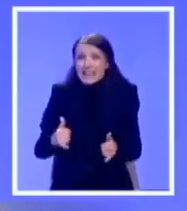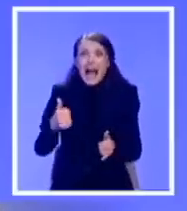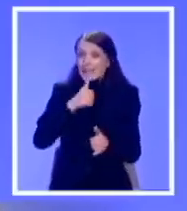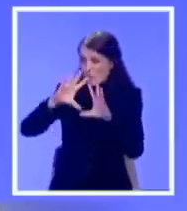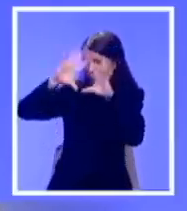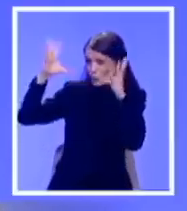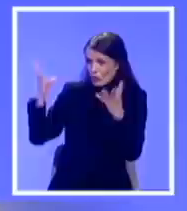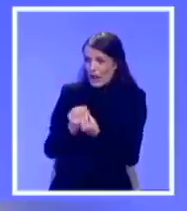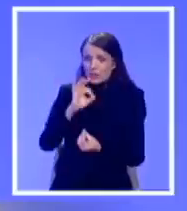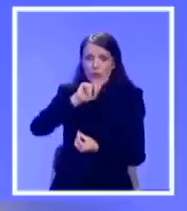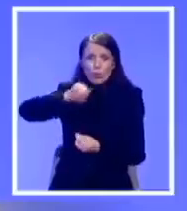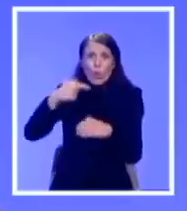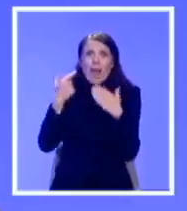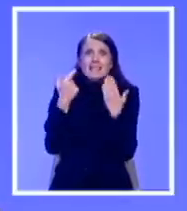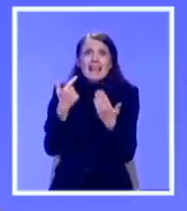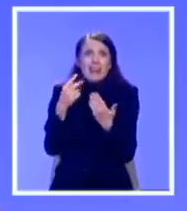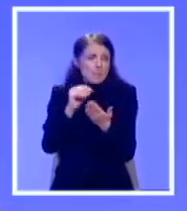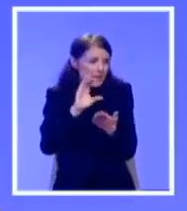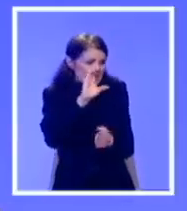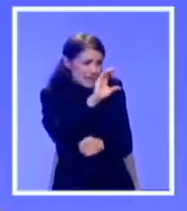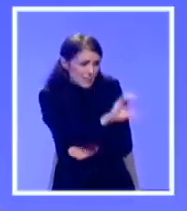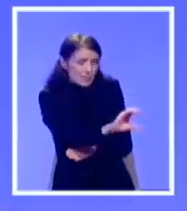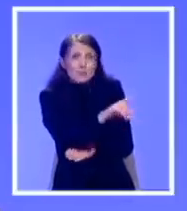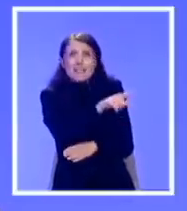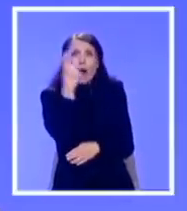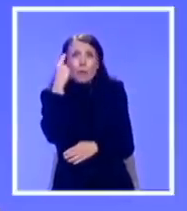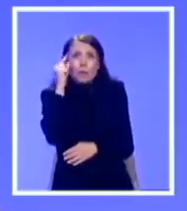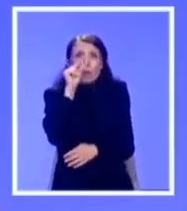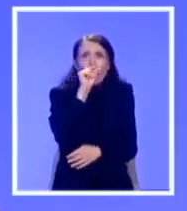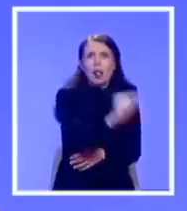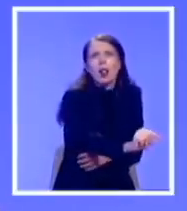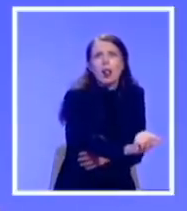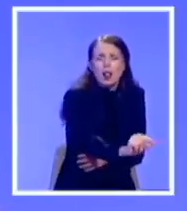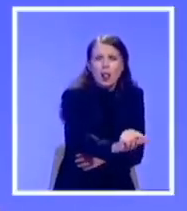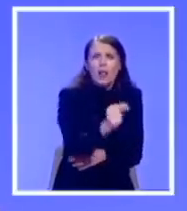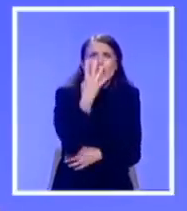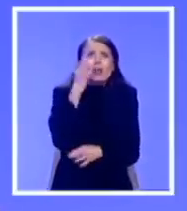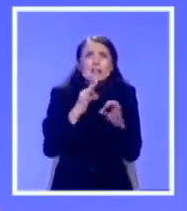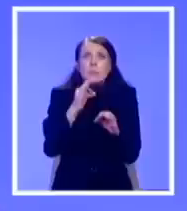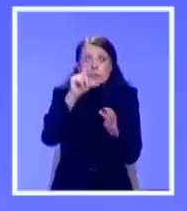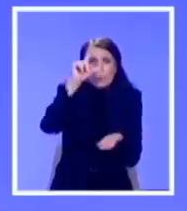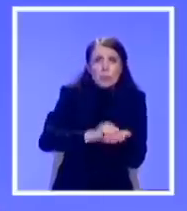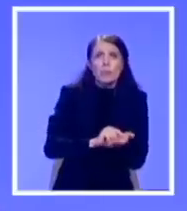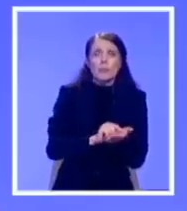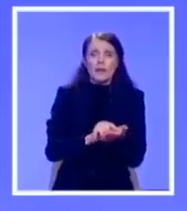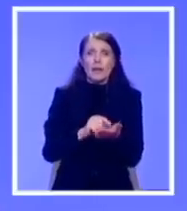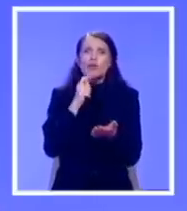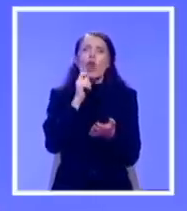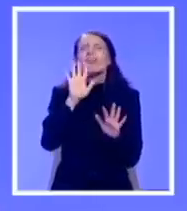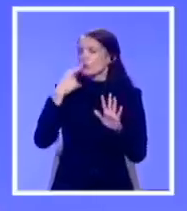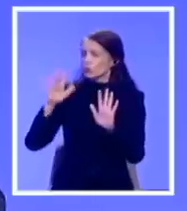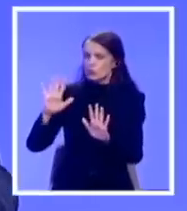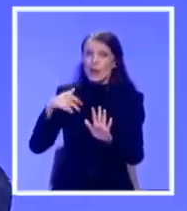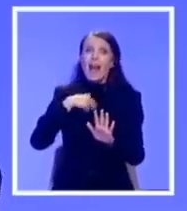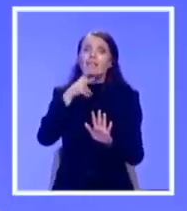skinut. A da li mislite samo svekom da vas prekine? Samo da završim, pa ću pa napititi. Dakle, ono što ja želim da vratim je upravo taj